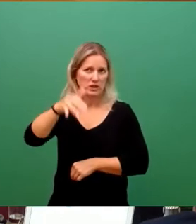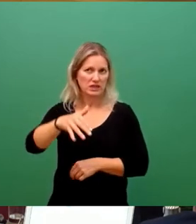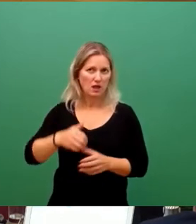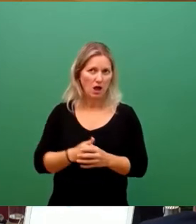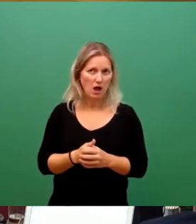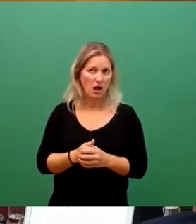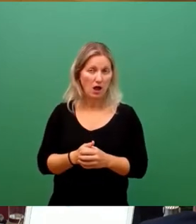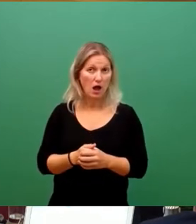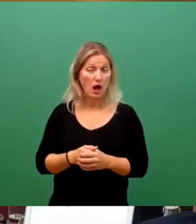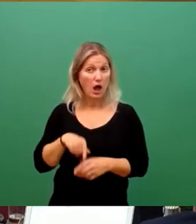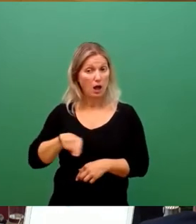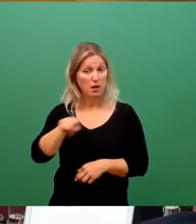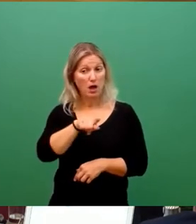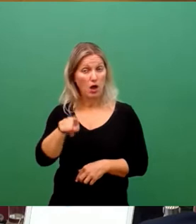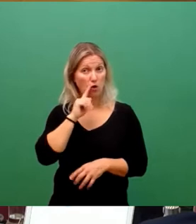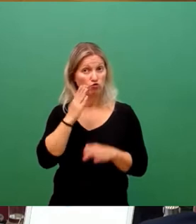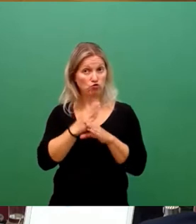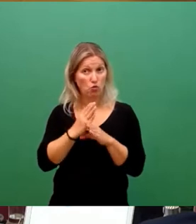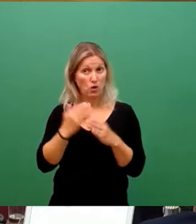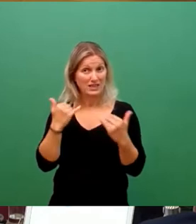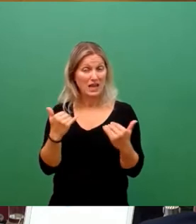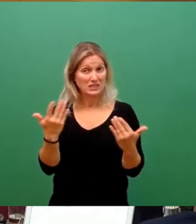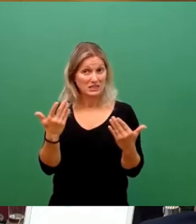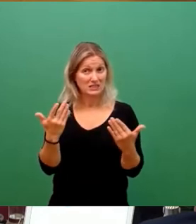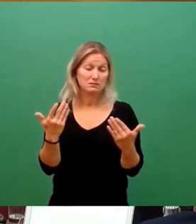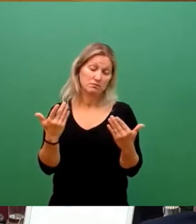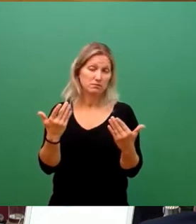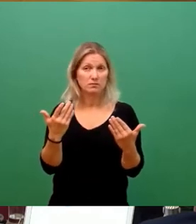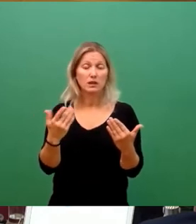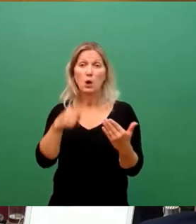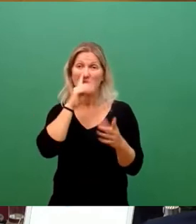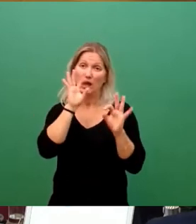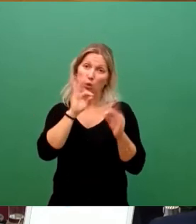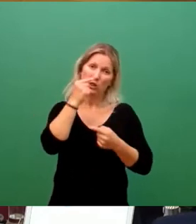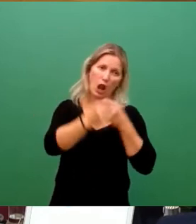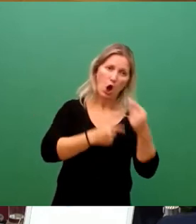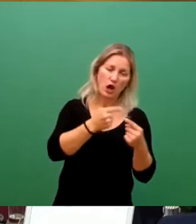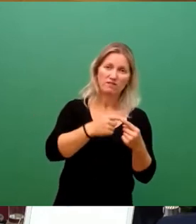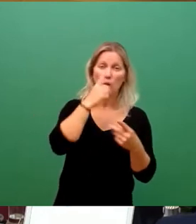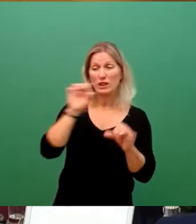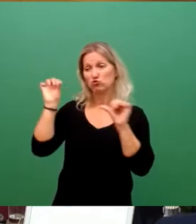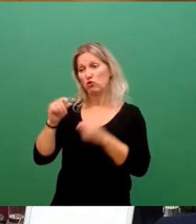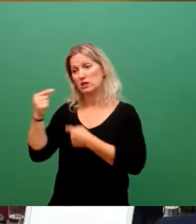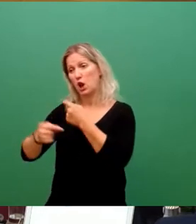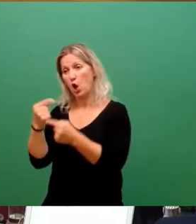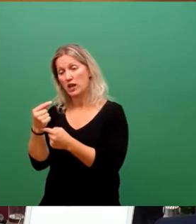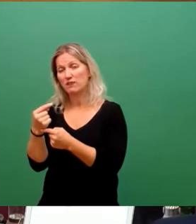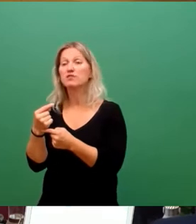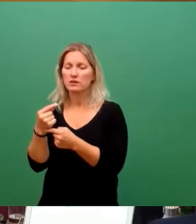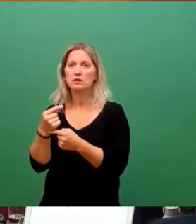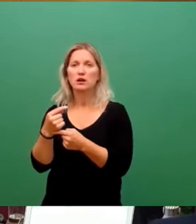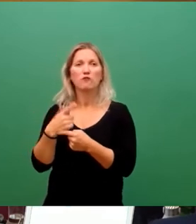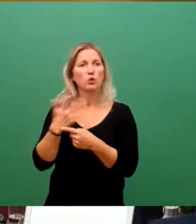bereits jetzt eine Best-Case- und eine Worst-Case-Sanierungsvariante vorbereitet, um eben